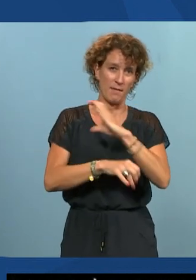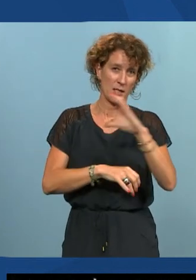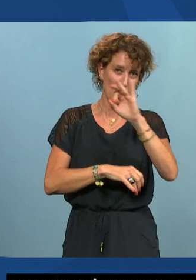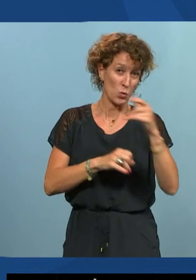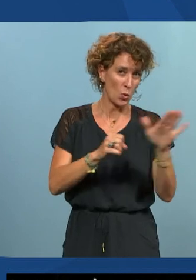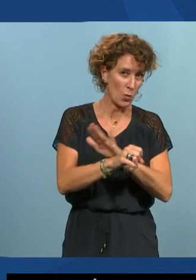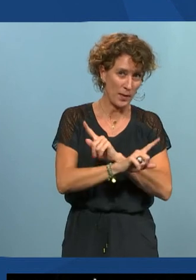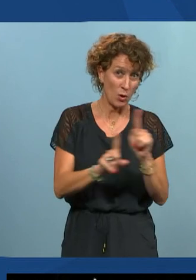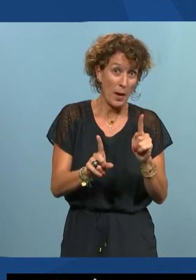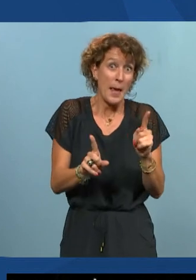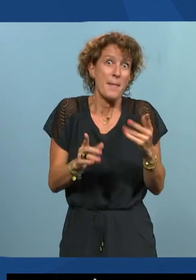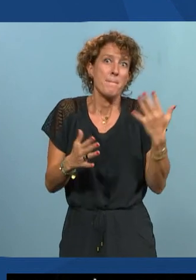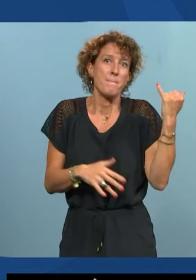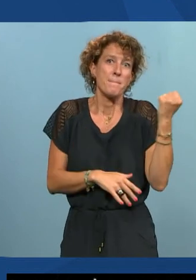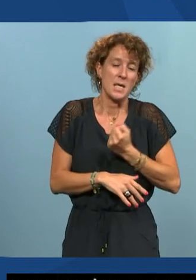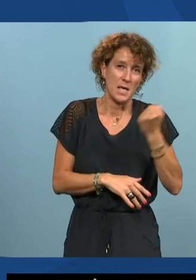nuire